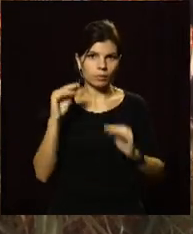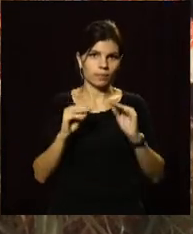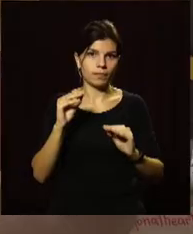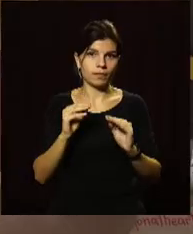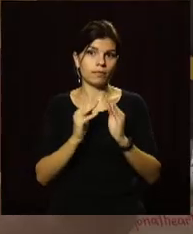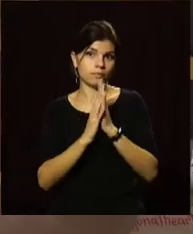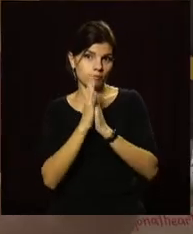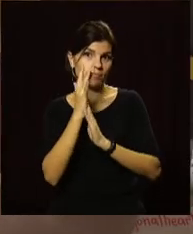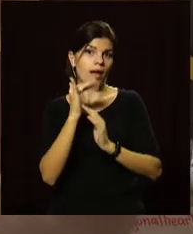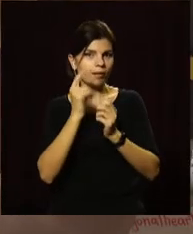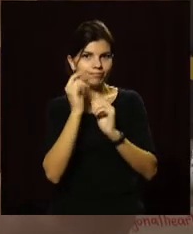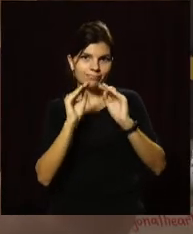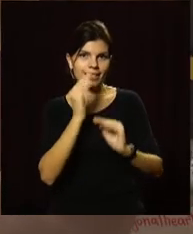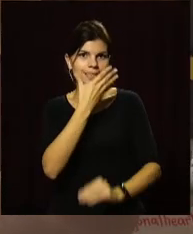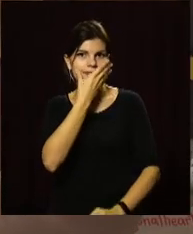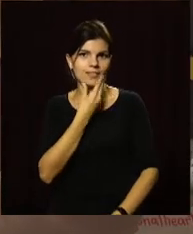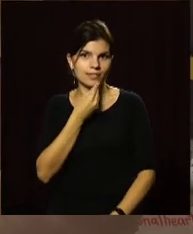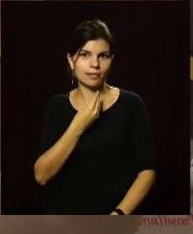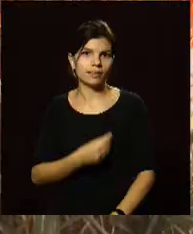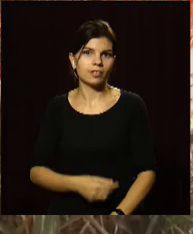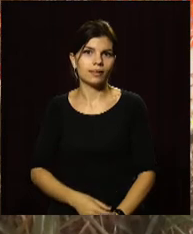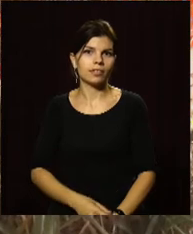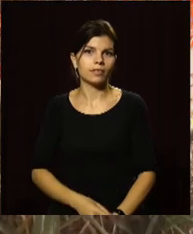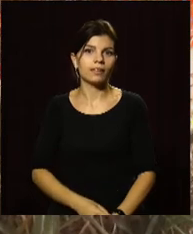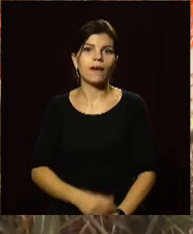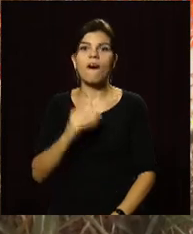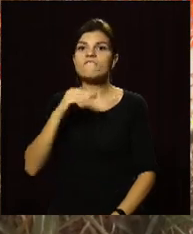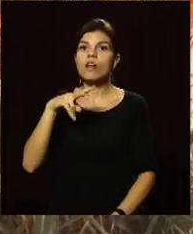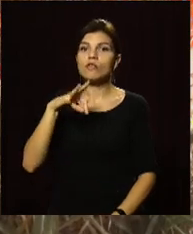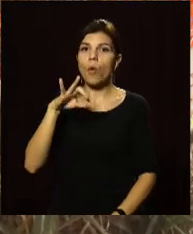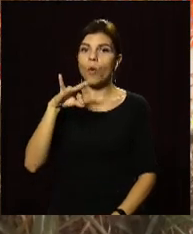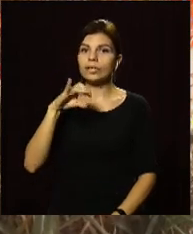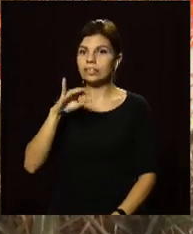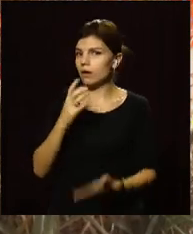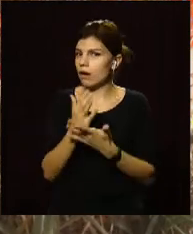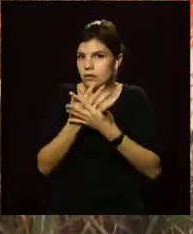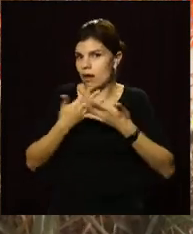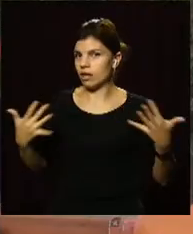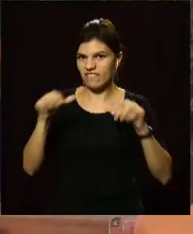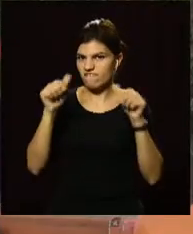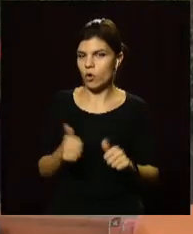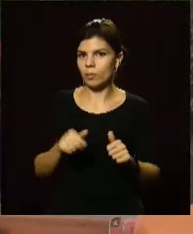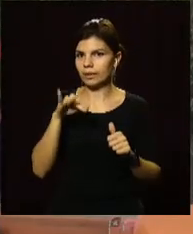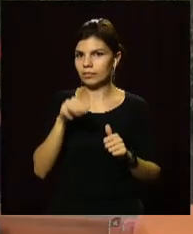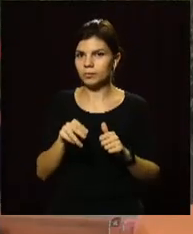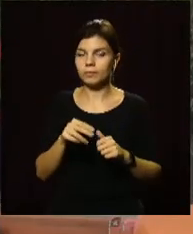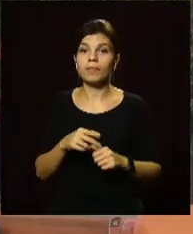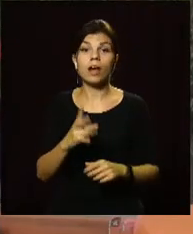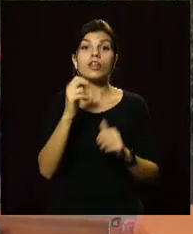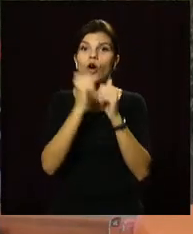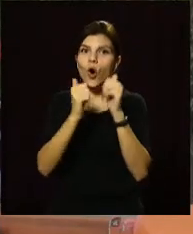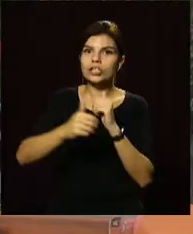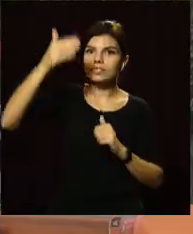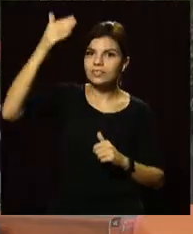проросло, і стало красиво. Флористика – це не тільки ціточки, букетики. Флористика – це такі композиції, інсталяції. У кожному кутку на